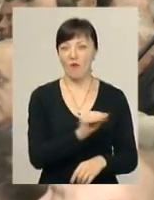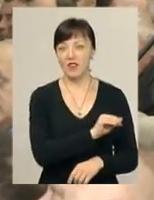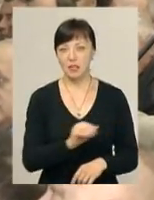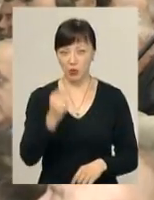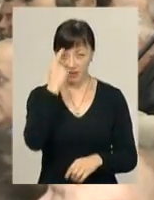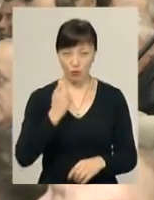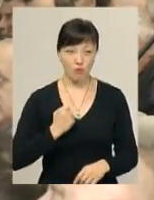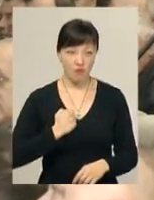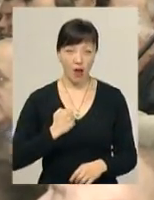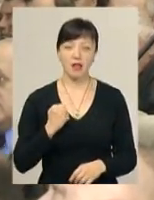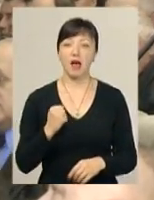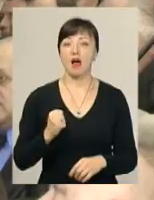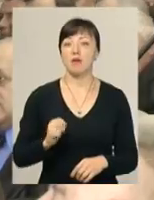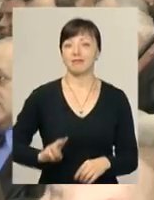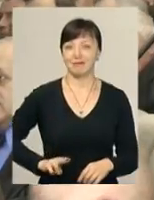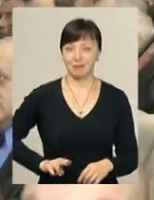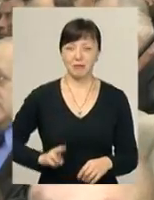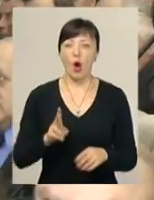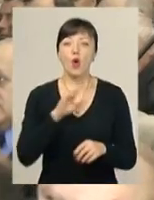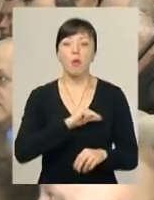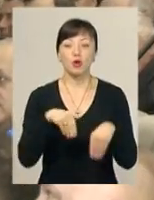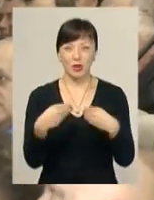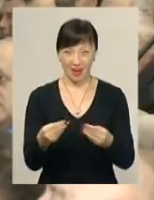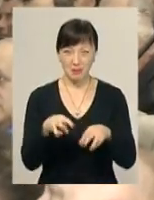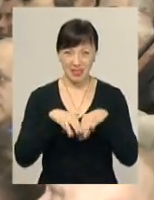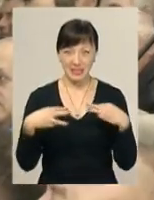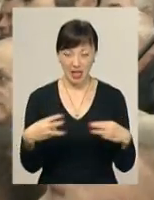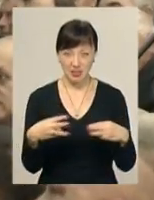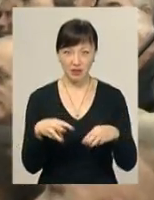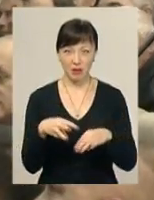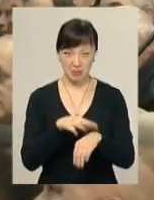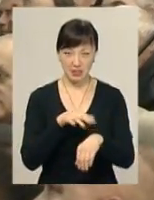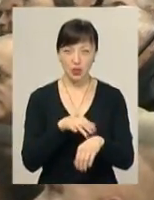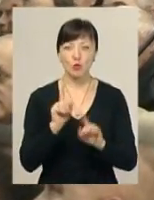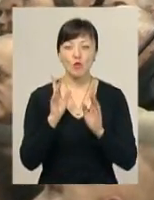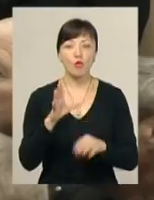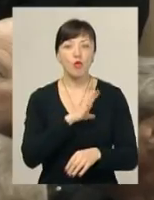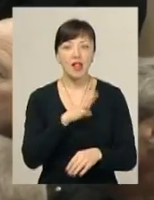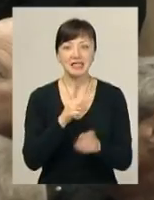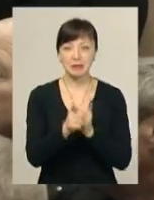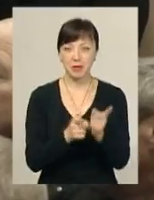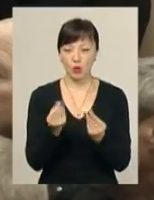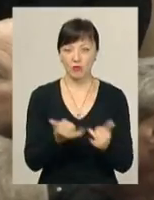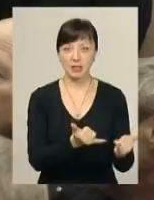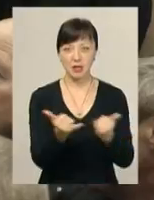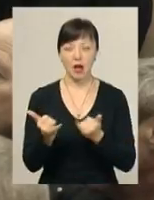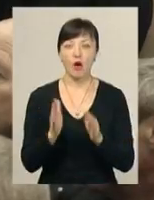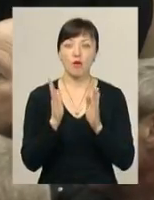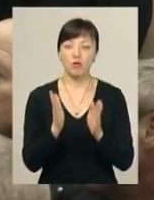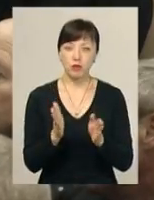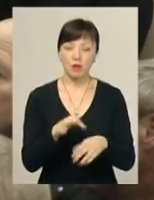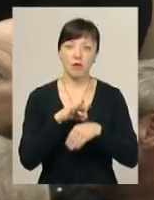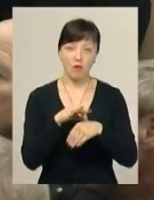інформування роботодавця про те, що відбудеться зміни грошового забезпечення. Буде проводитись і роботодавець